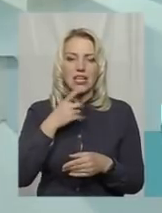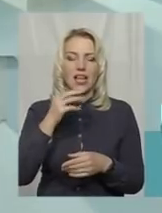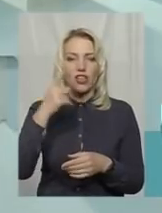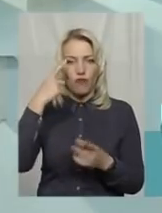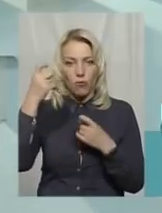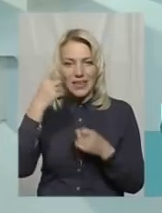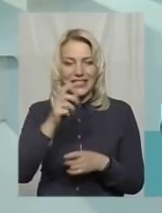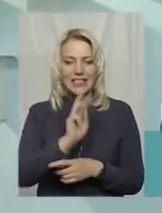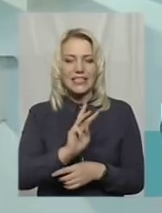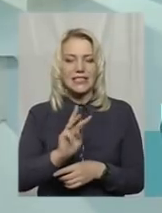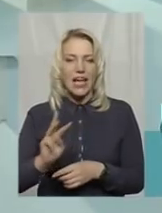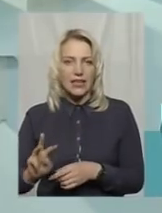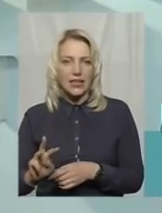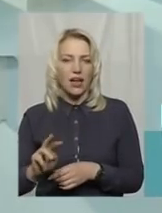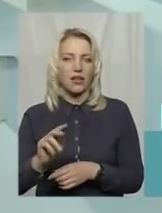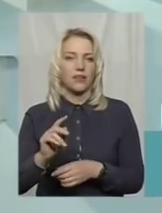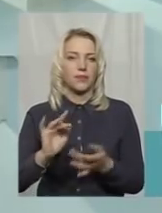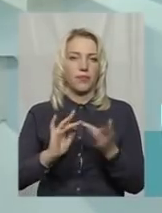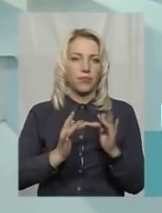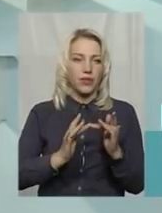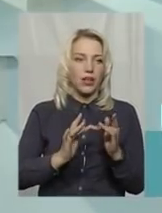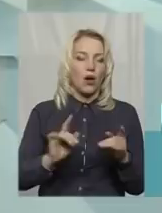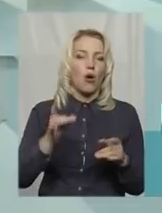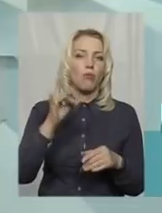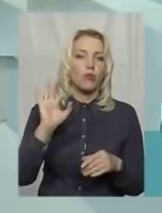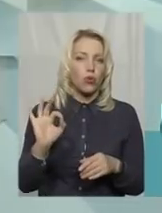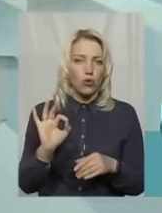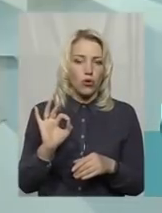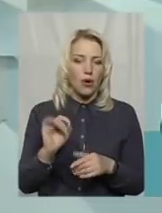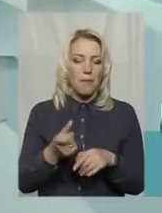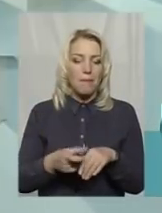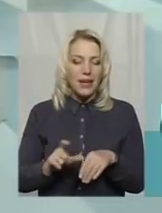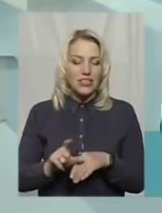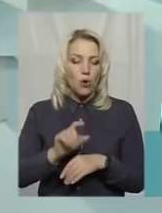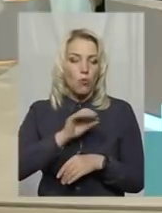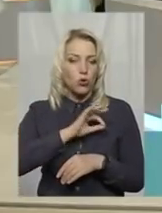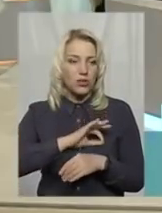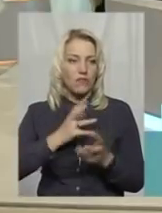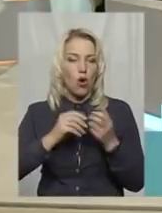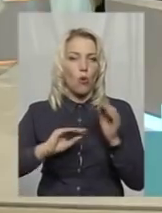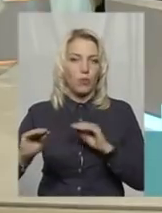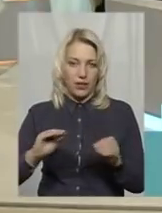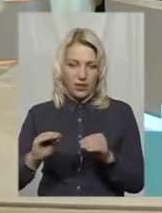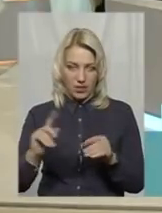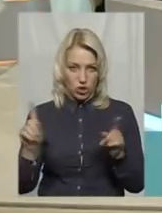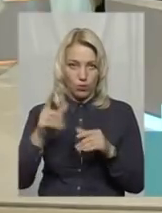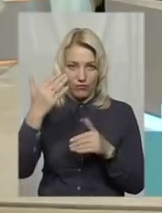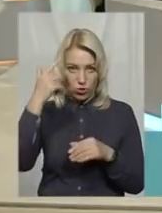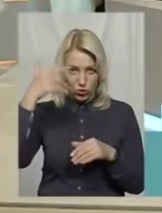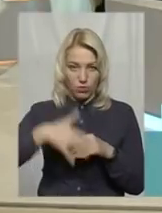сайтах про більш продуктивне обладнання. Щоб ви розуміли, КПД